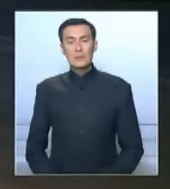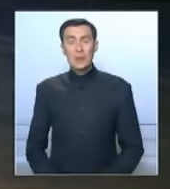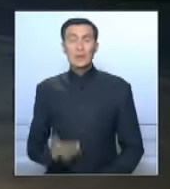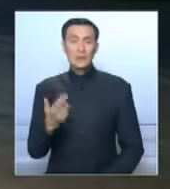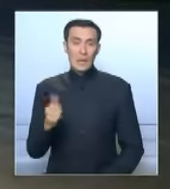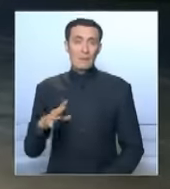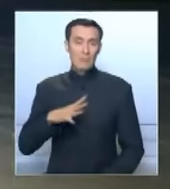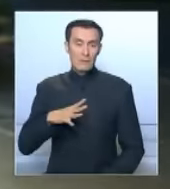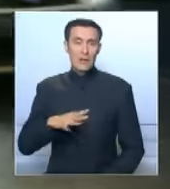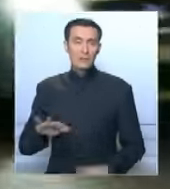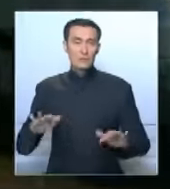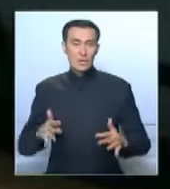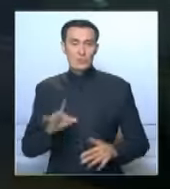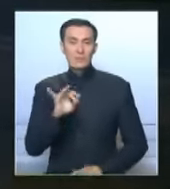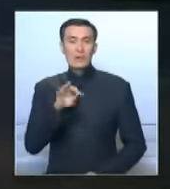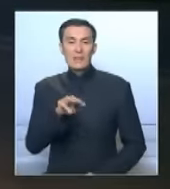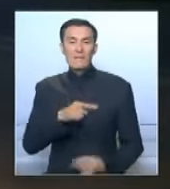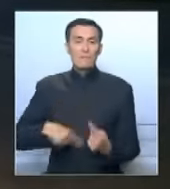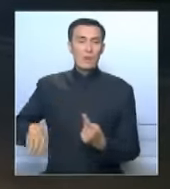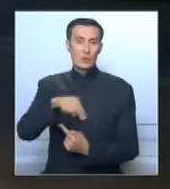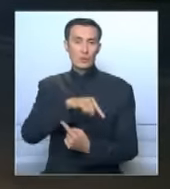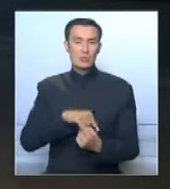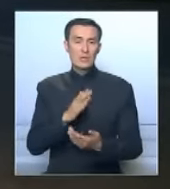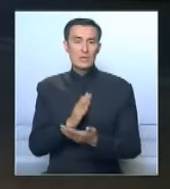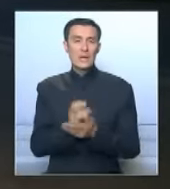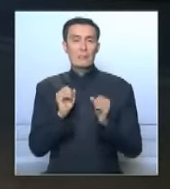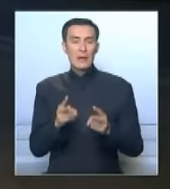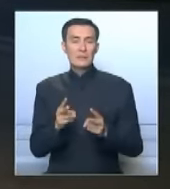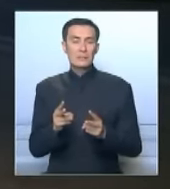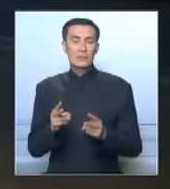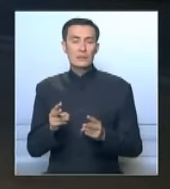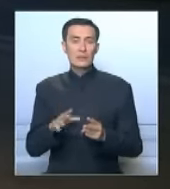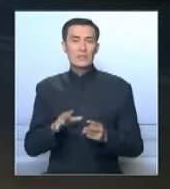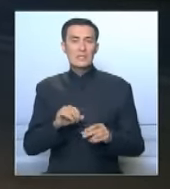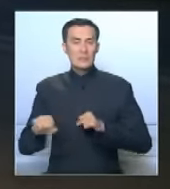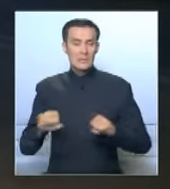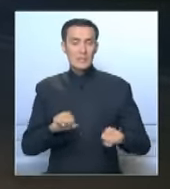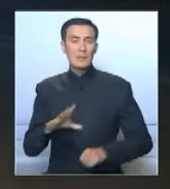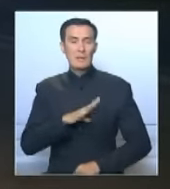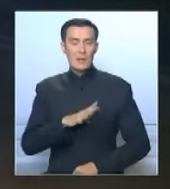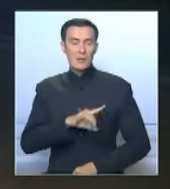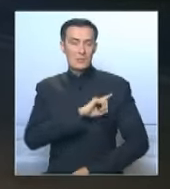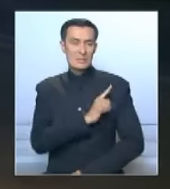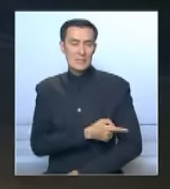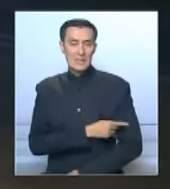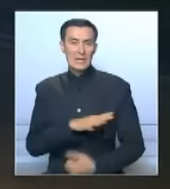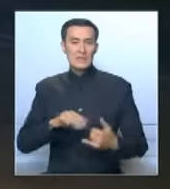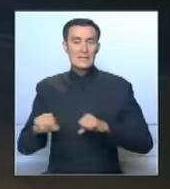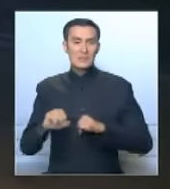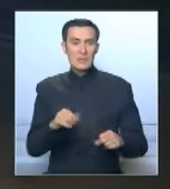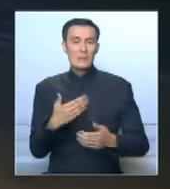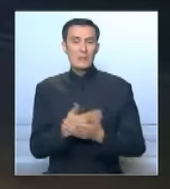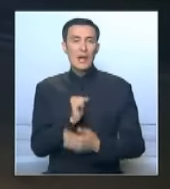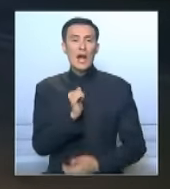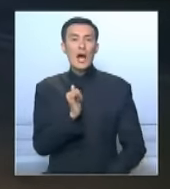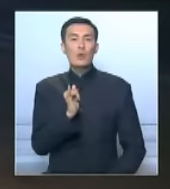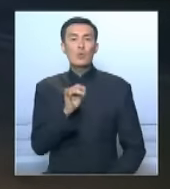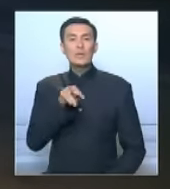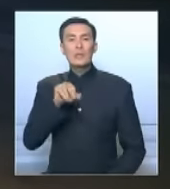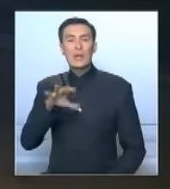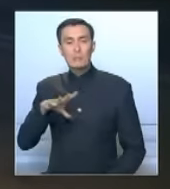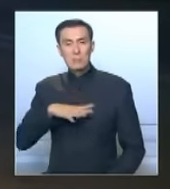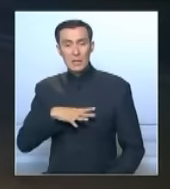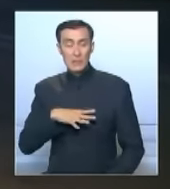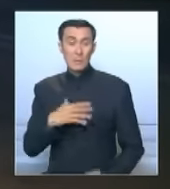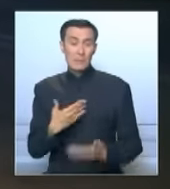Да, случается. Рим окружает сейсмоопасная зона, и землетрясения бывают сильными. Землетрясения в Акуилле, например. Даже если здесь